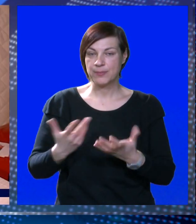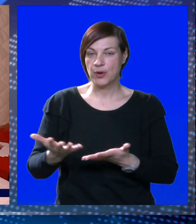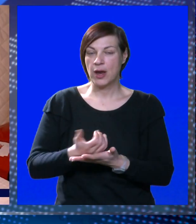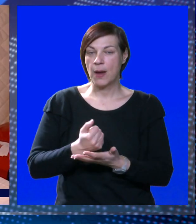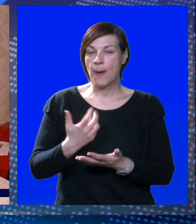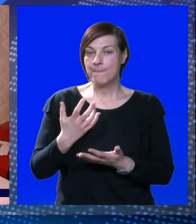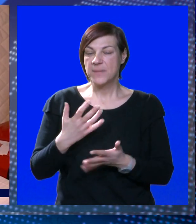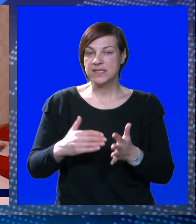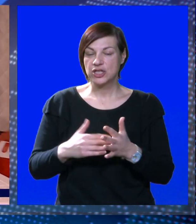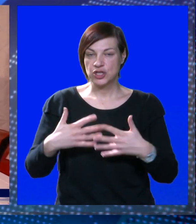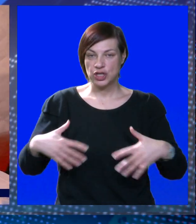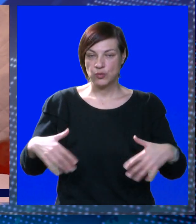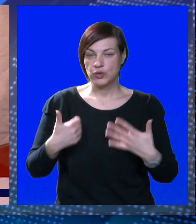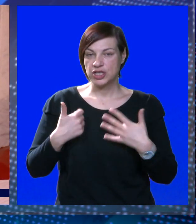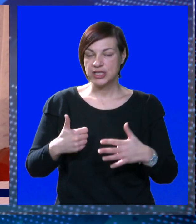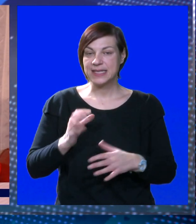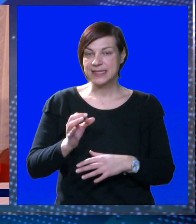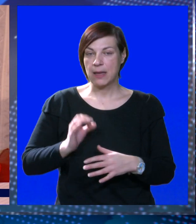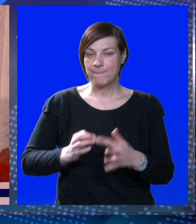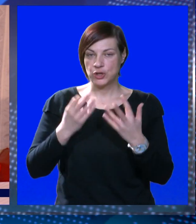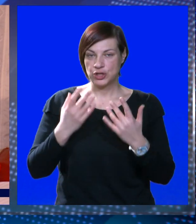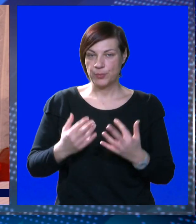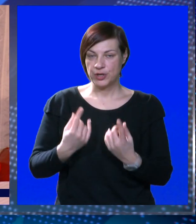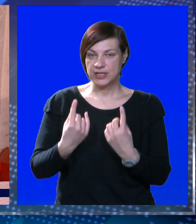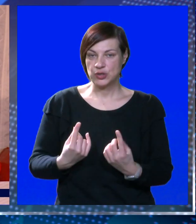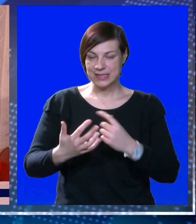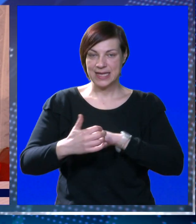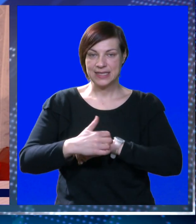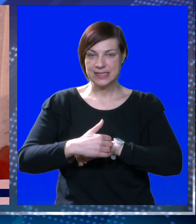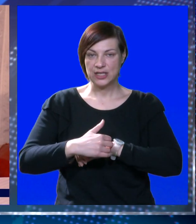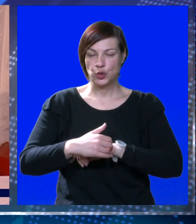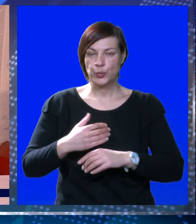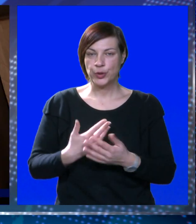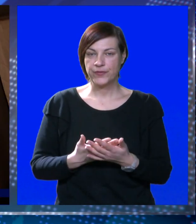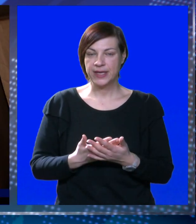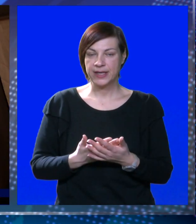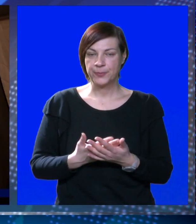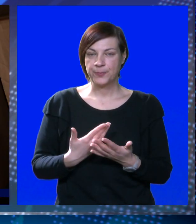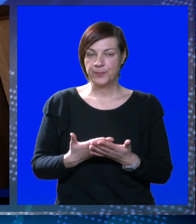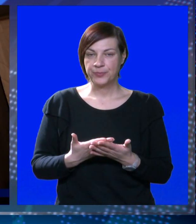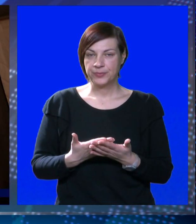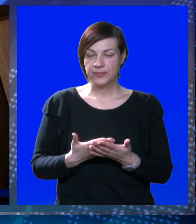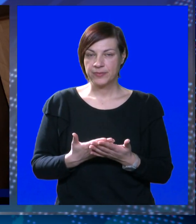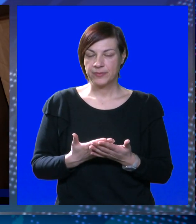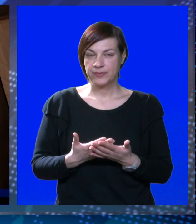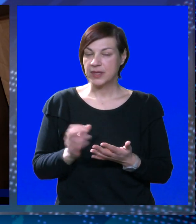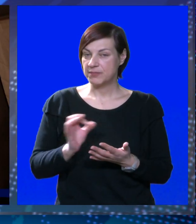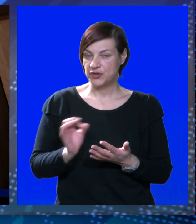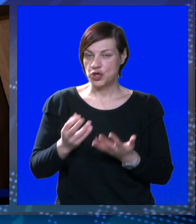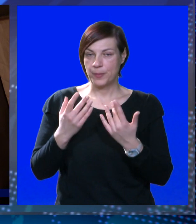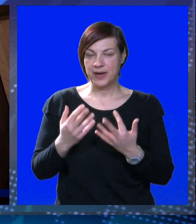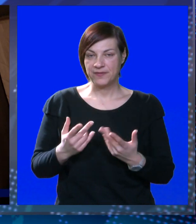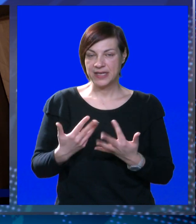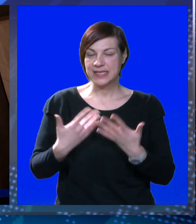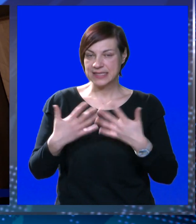povukao pola milijuna kuna, što je oko 60% proračuna stanice Dubrovnik. Što je izdašna i